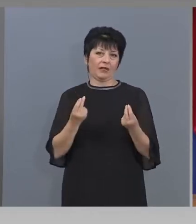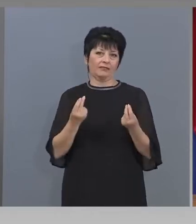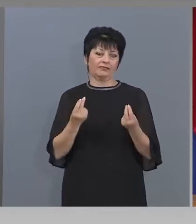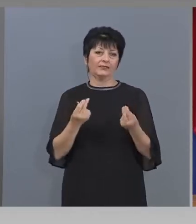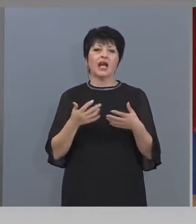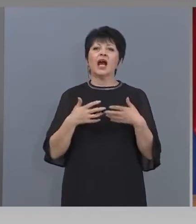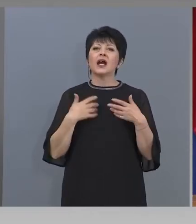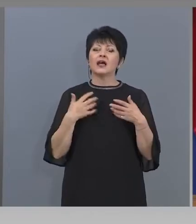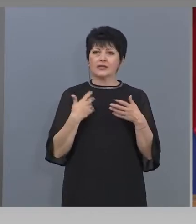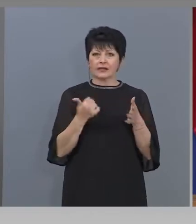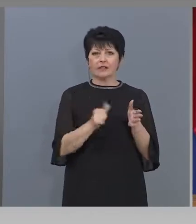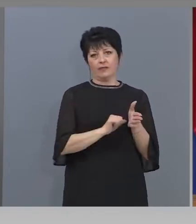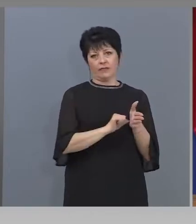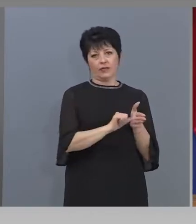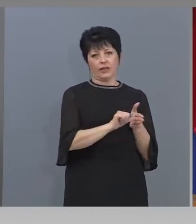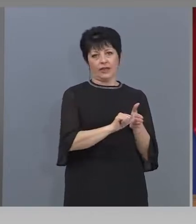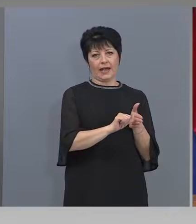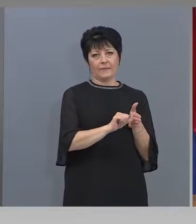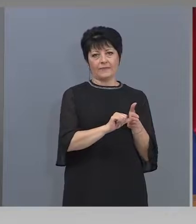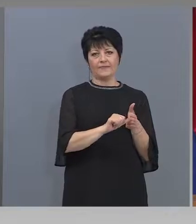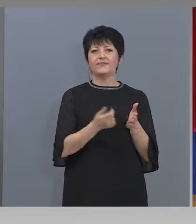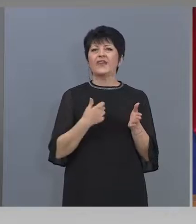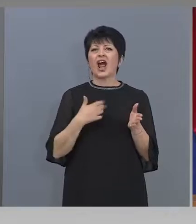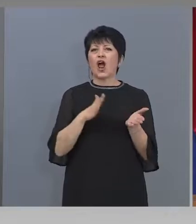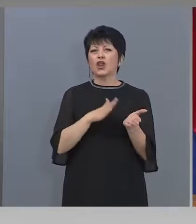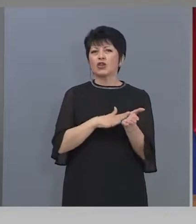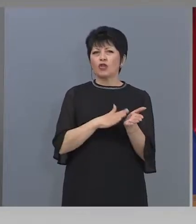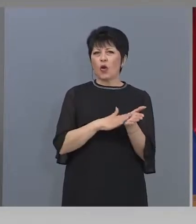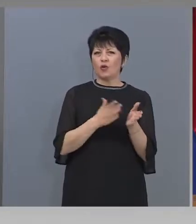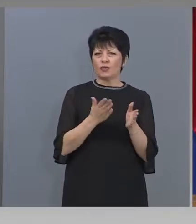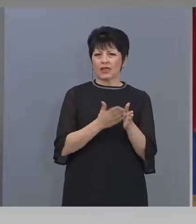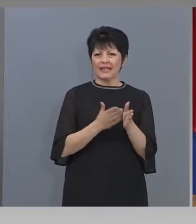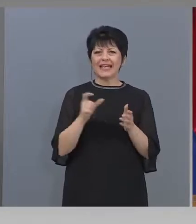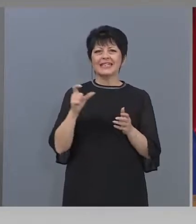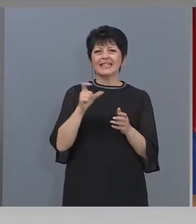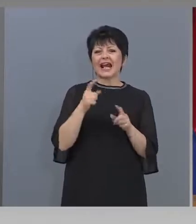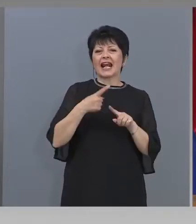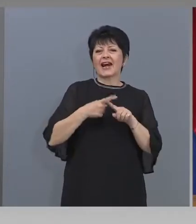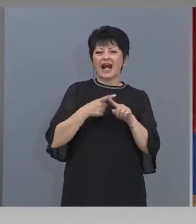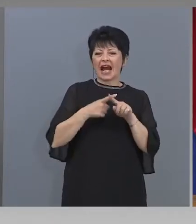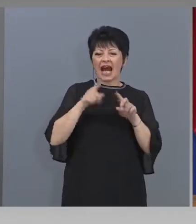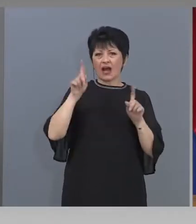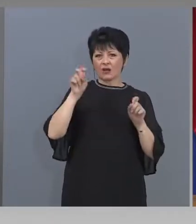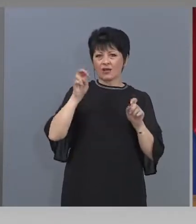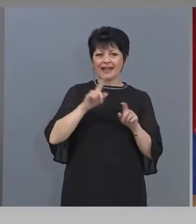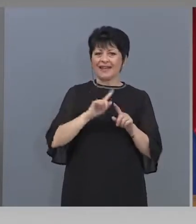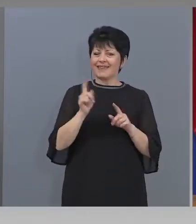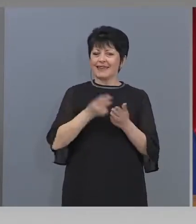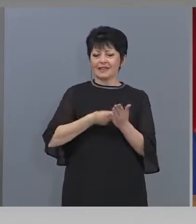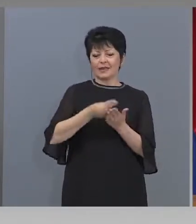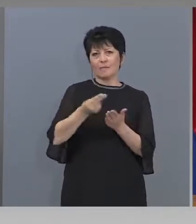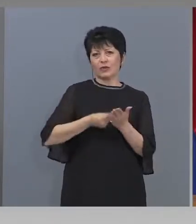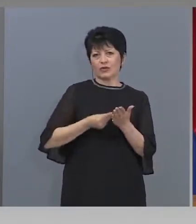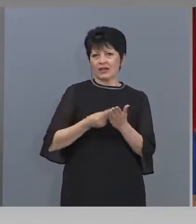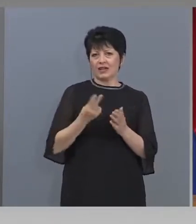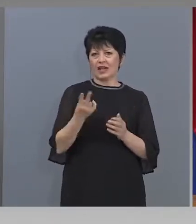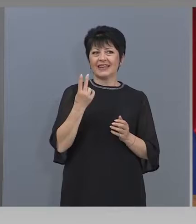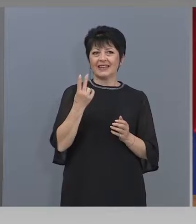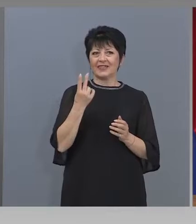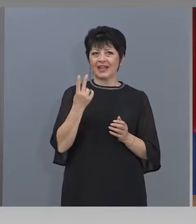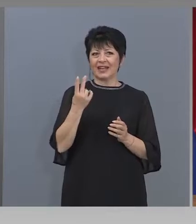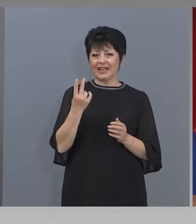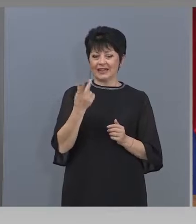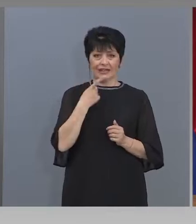Искам да подчертая. Договорите с Клиринг Хаус не са подписани 2000-та година за веки веков. В 2013-та